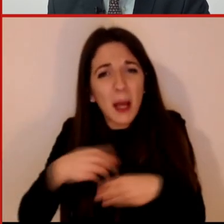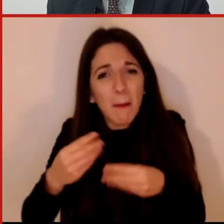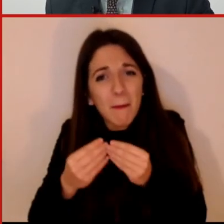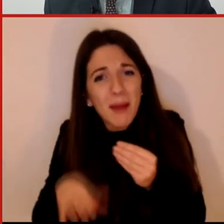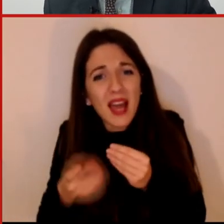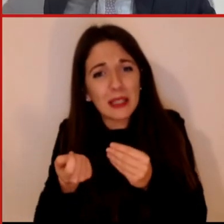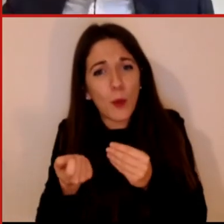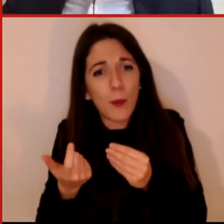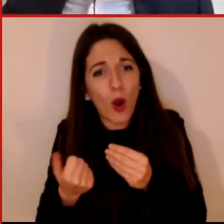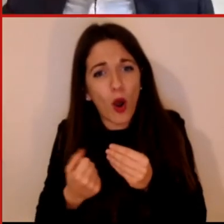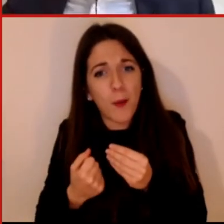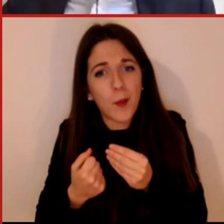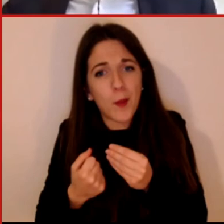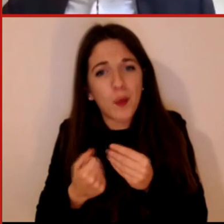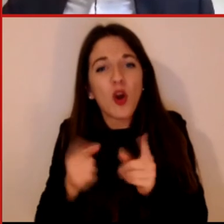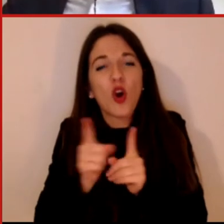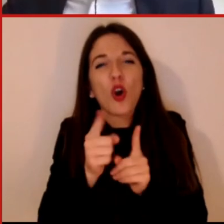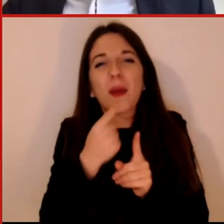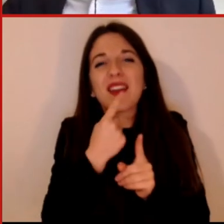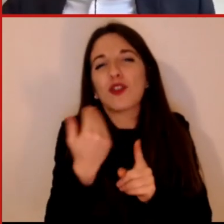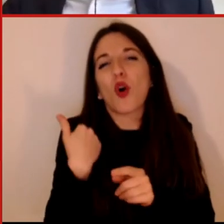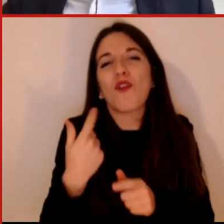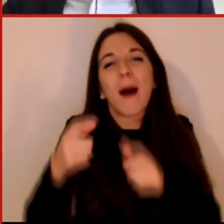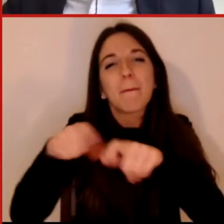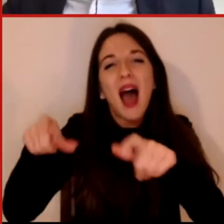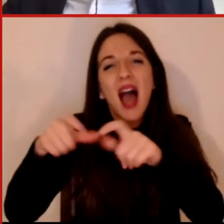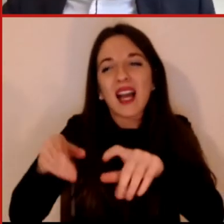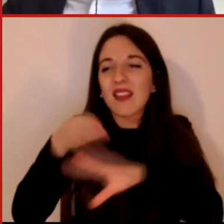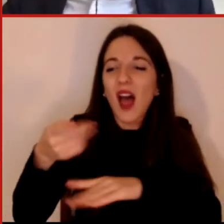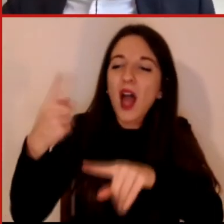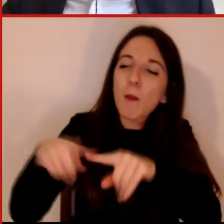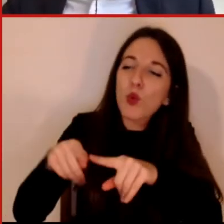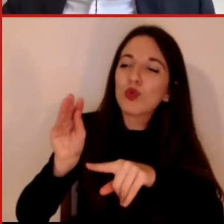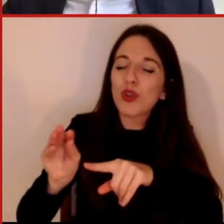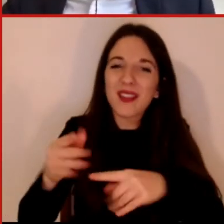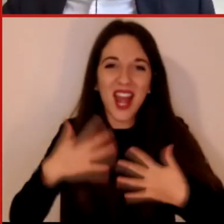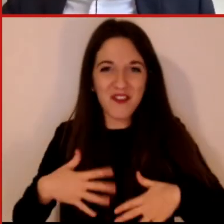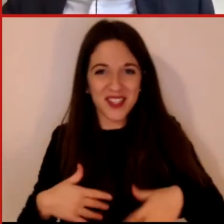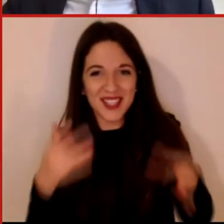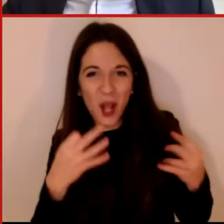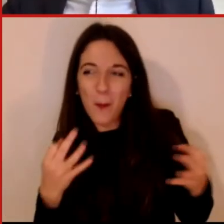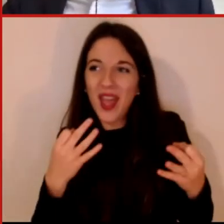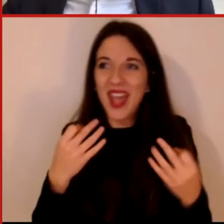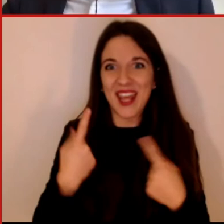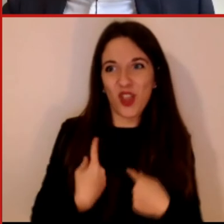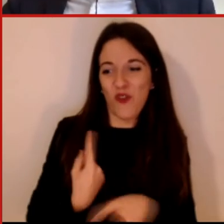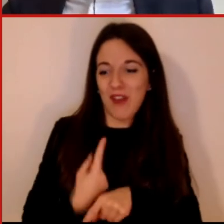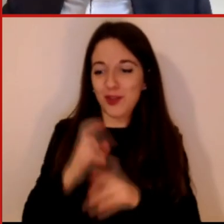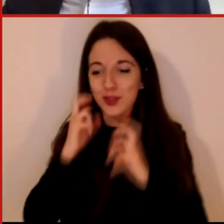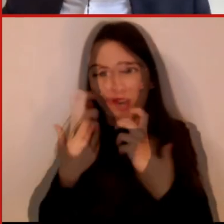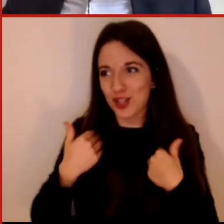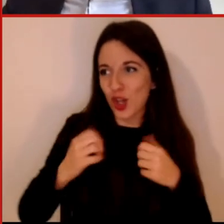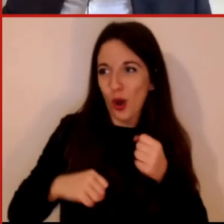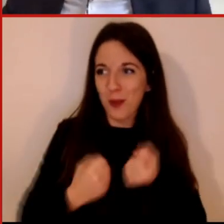Ma bisogna, credo, dobbiamo immaginare mondi